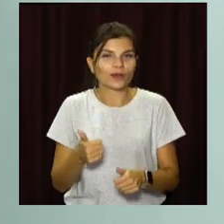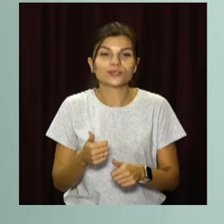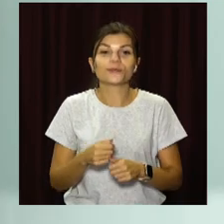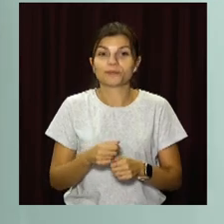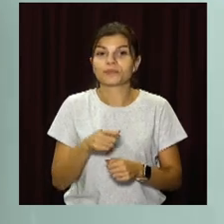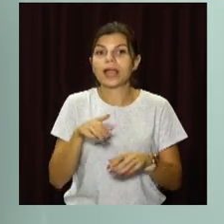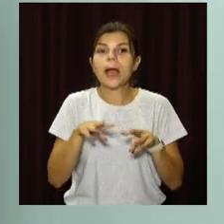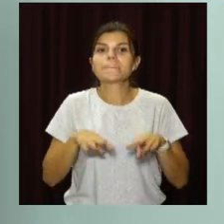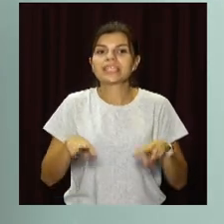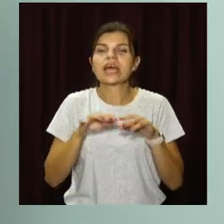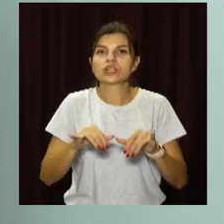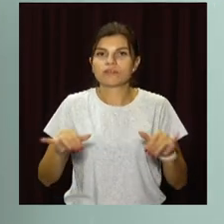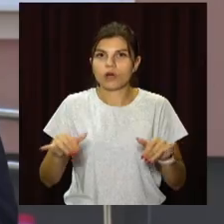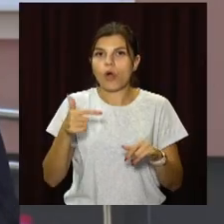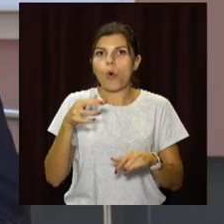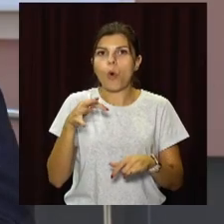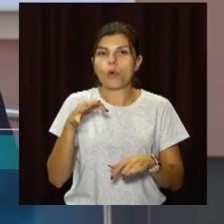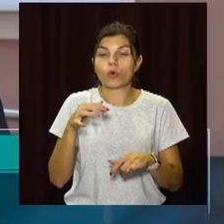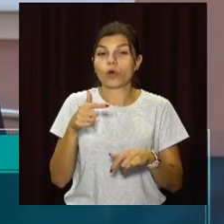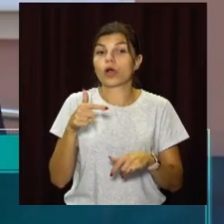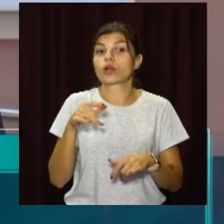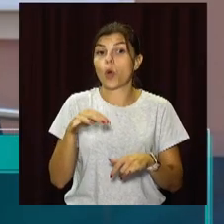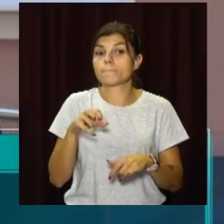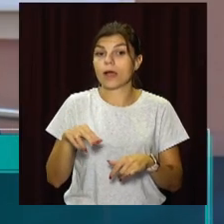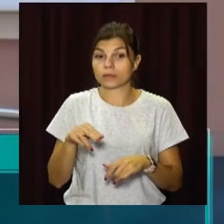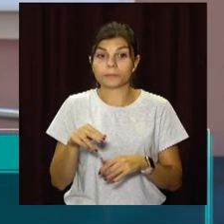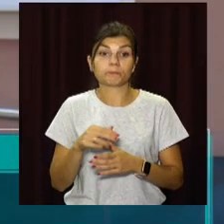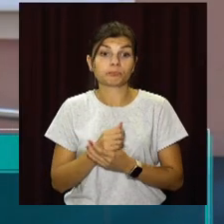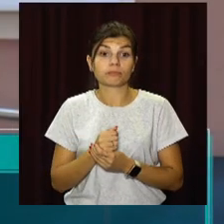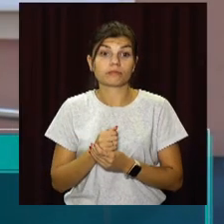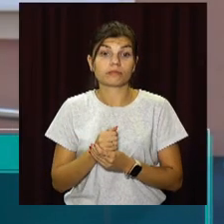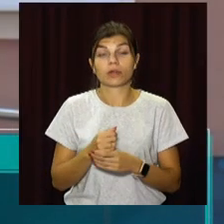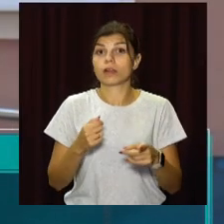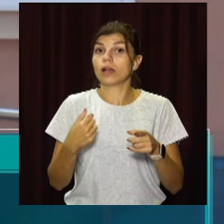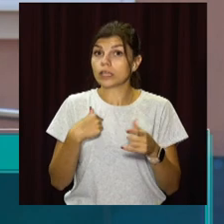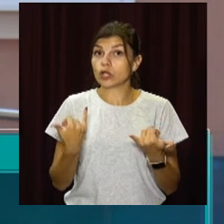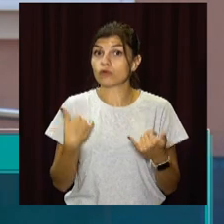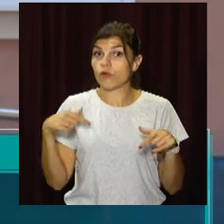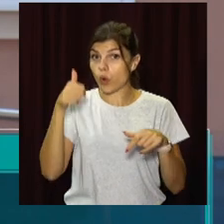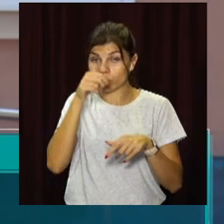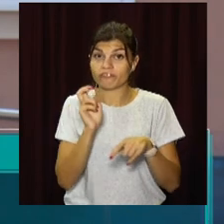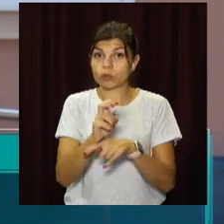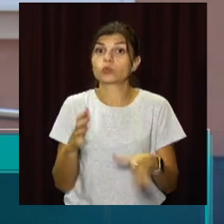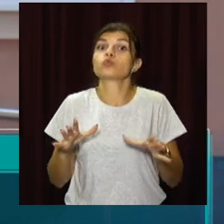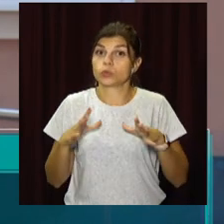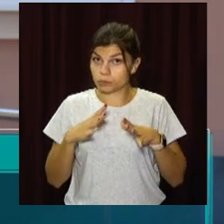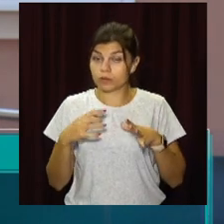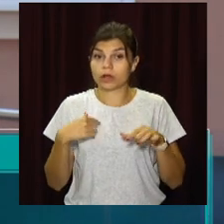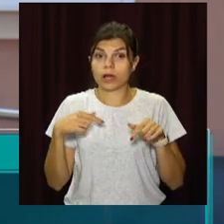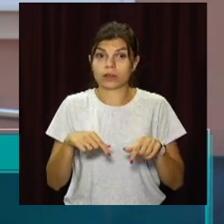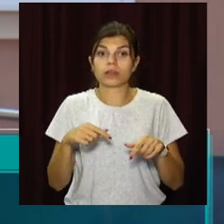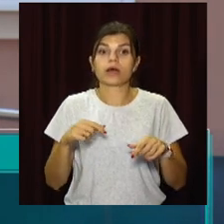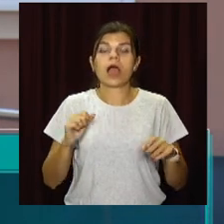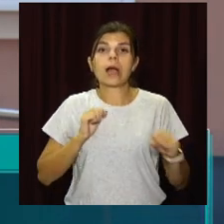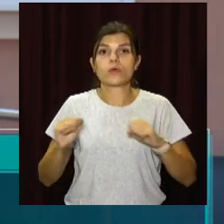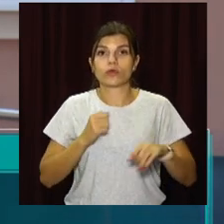міністр розвитку громад та територій. В цьому році я вже відвідував цю школу, перебував в відрядженні